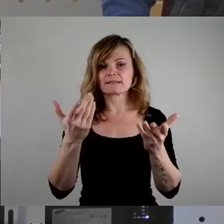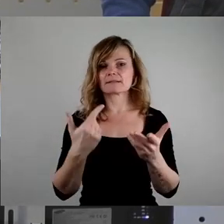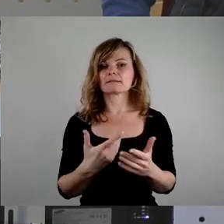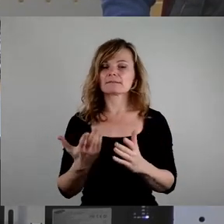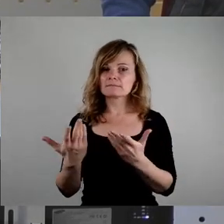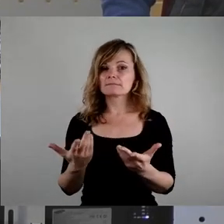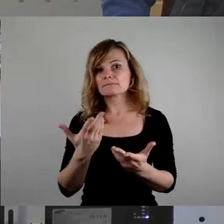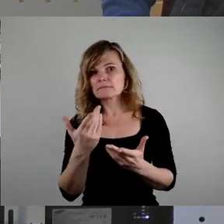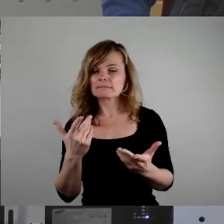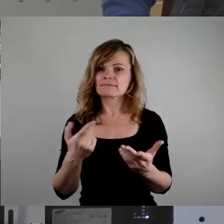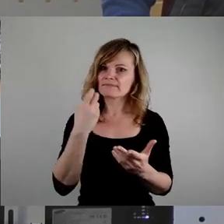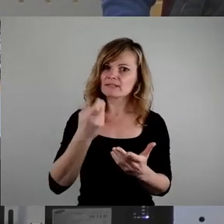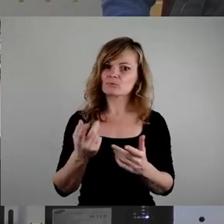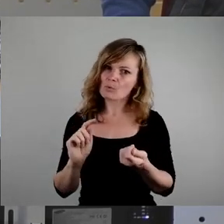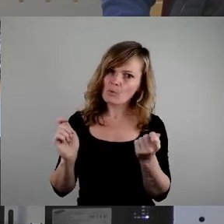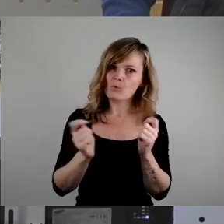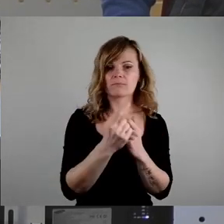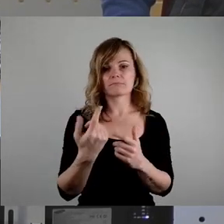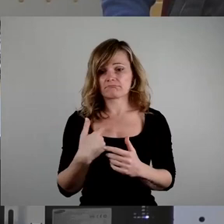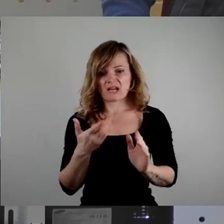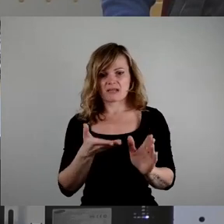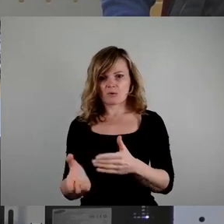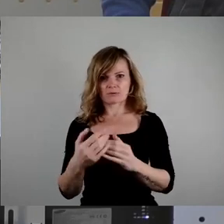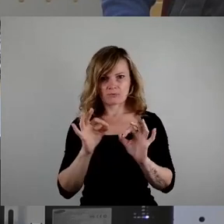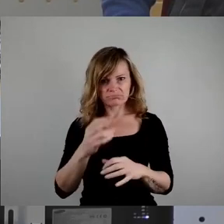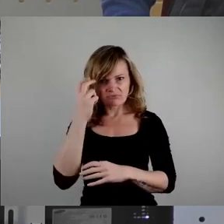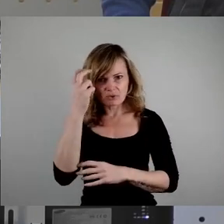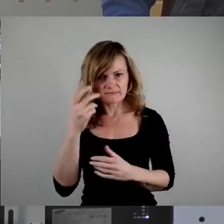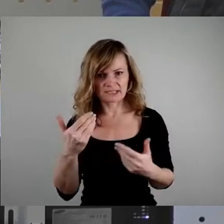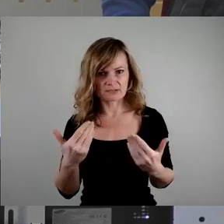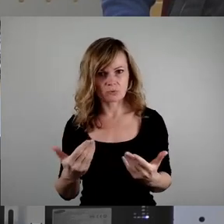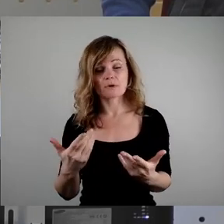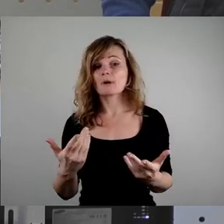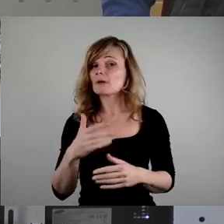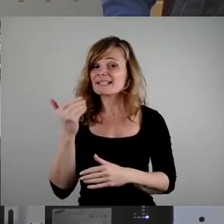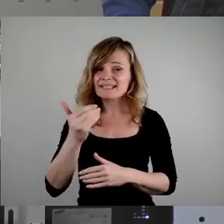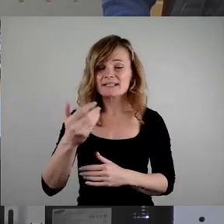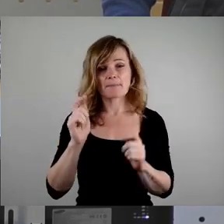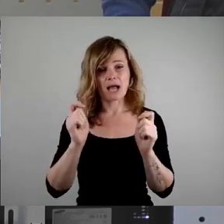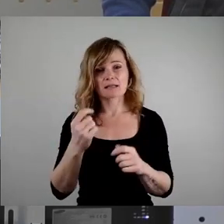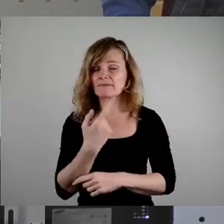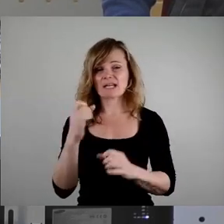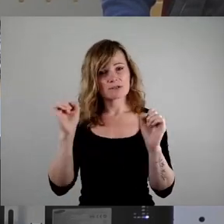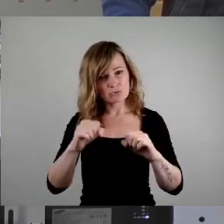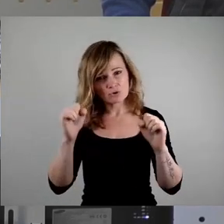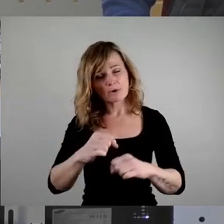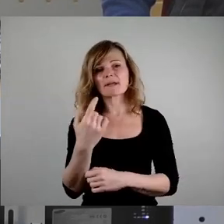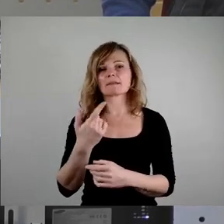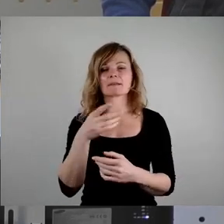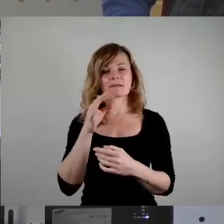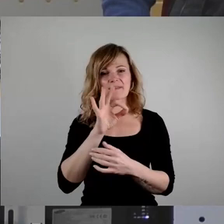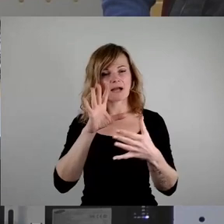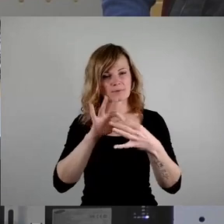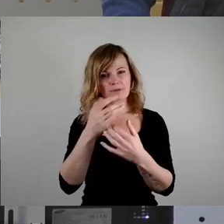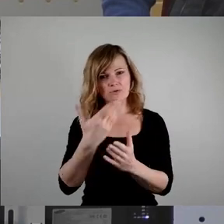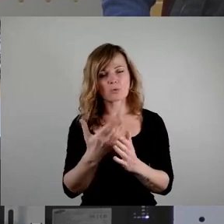drehen zu können. Und ich finde das vollkommen in Ordnung und vernünftig. Und wir werden jedem Antrag zustimmen, der darauf abzielt, die Budgets